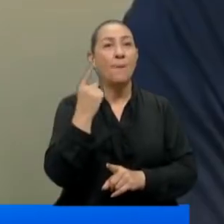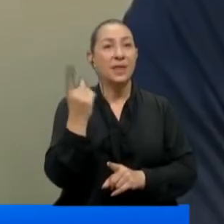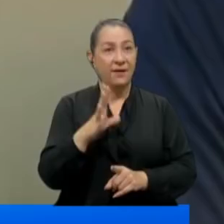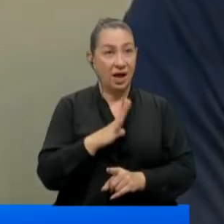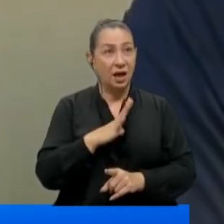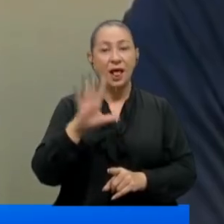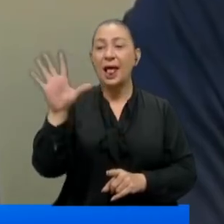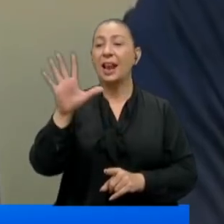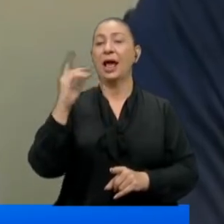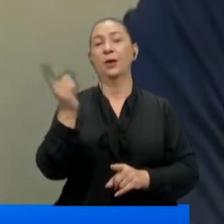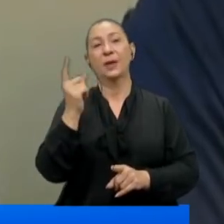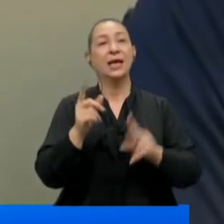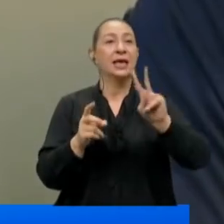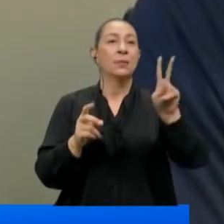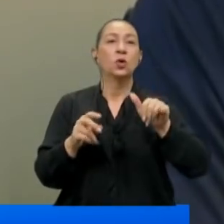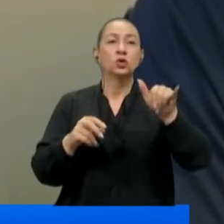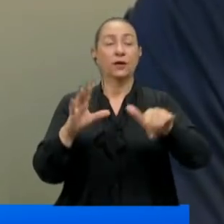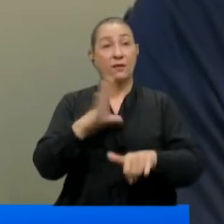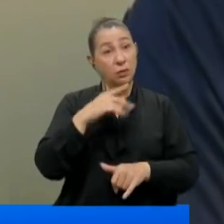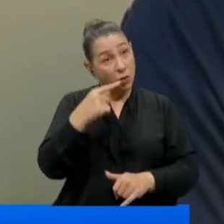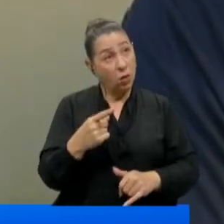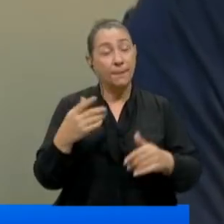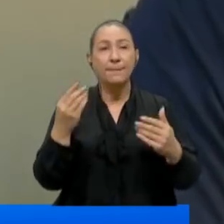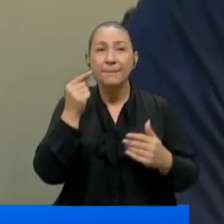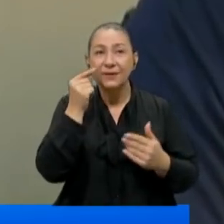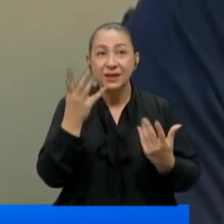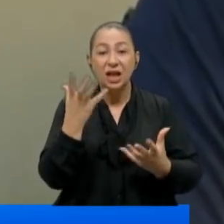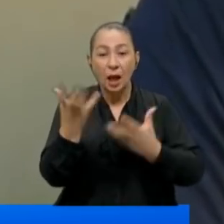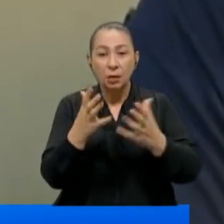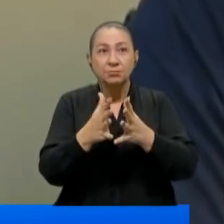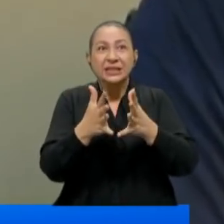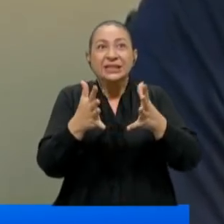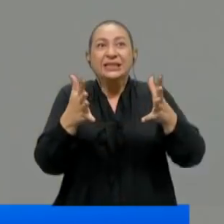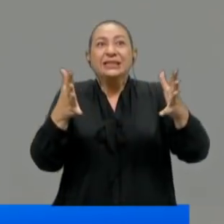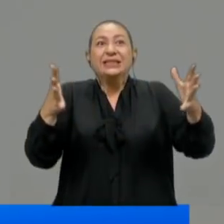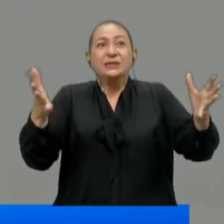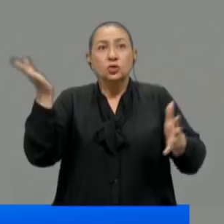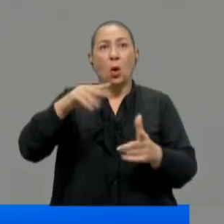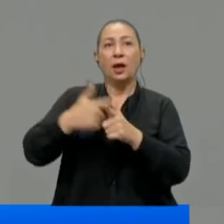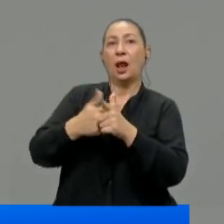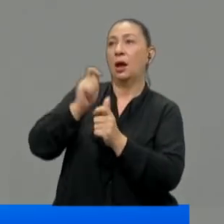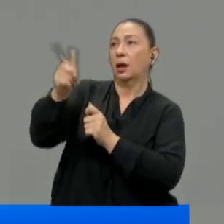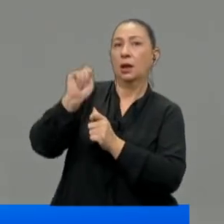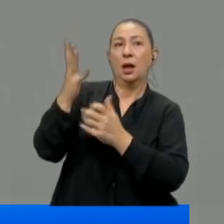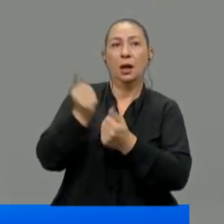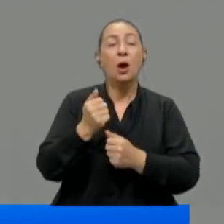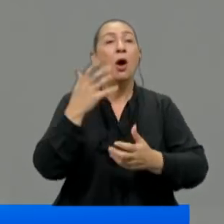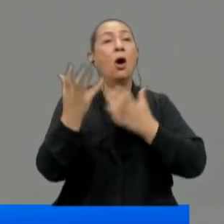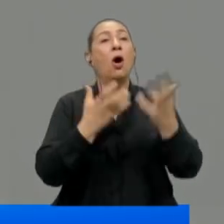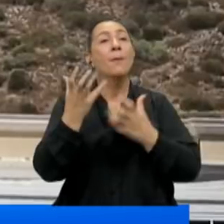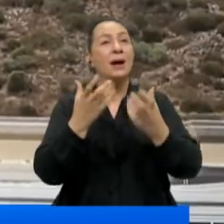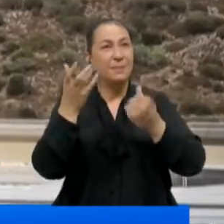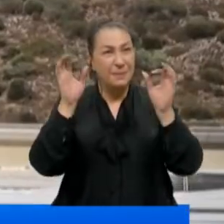var. 50 tane helikopter, 20 tane uçak var diyor. Beyefendi, yangın büyüdükten sonra kiraldınız. Orman yangınları başladığında Türkiye'nin elinde